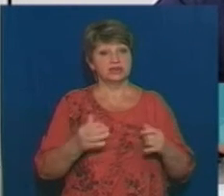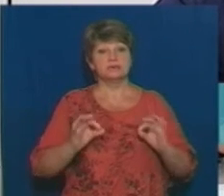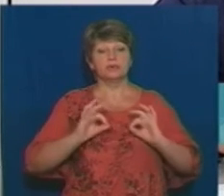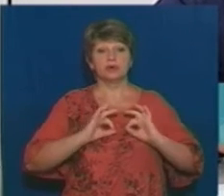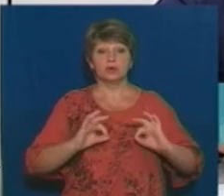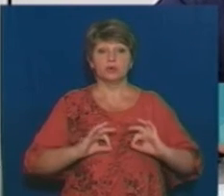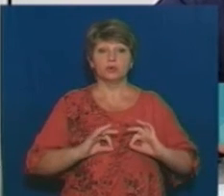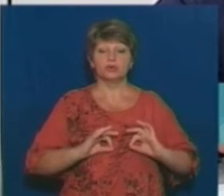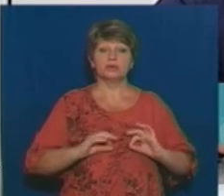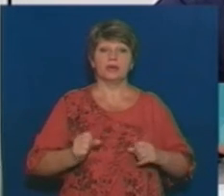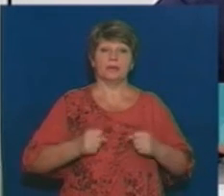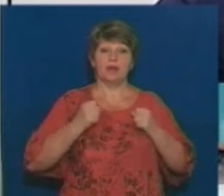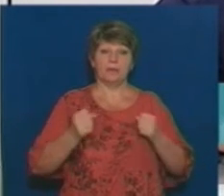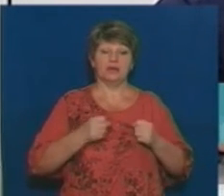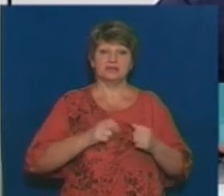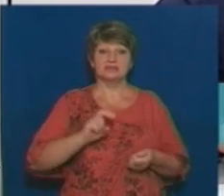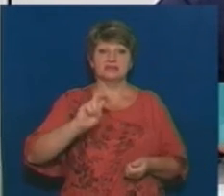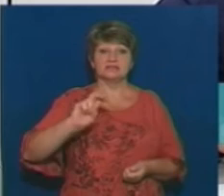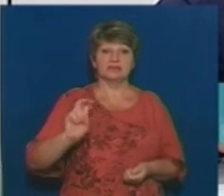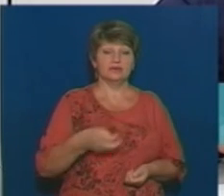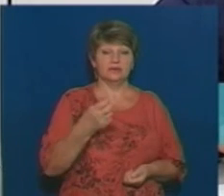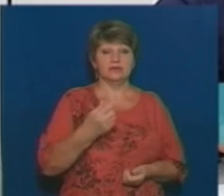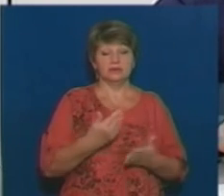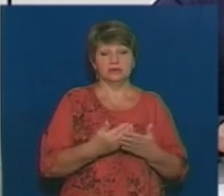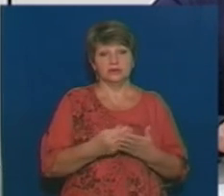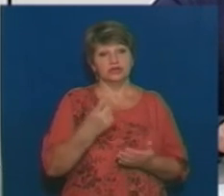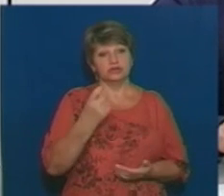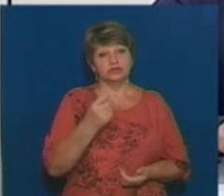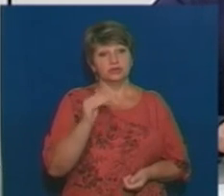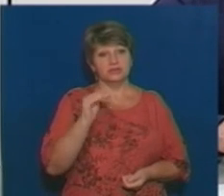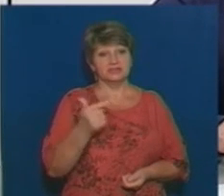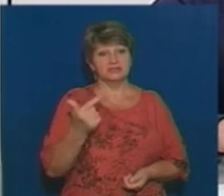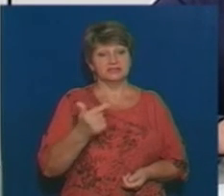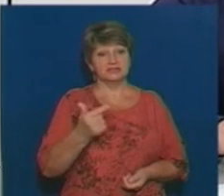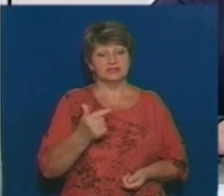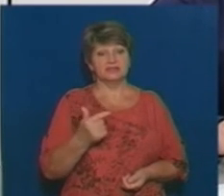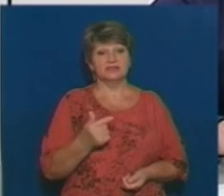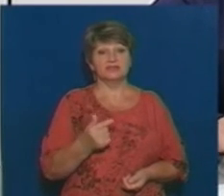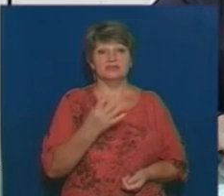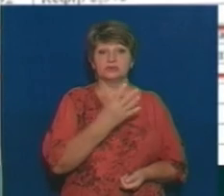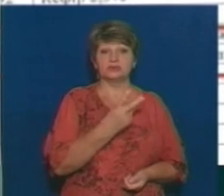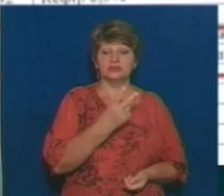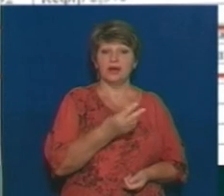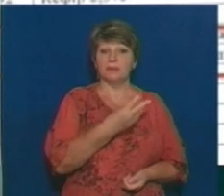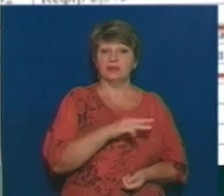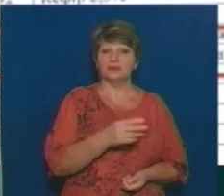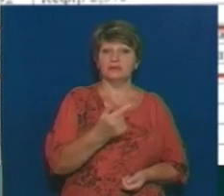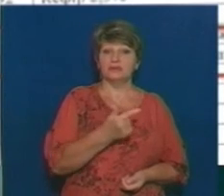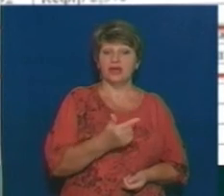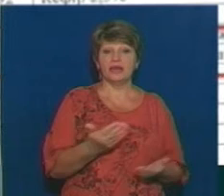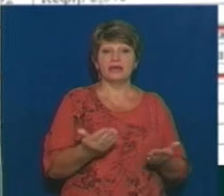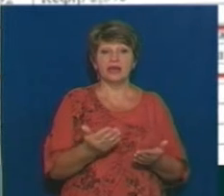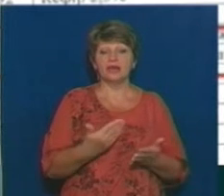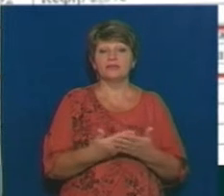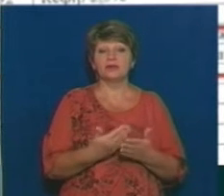намагається стягнути там близько 100 тисяч гривень із тендера на 42 мільйони гривень, які нібито